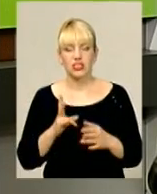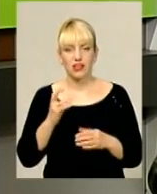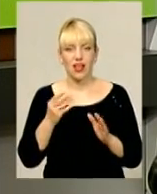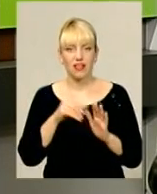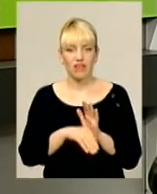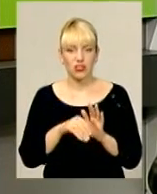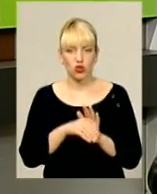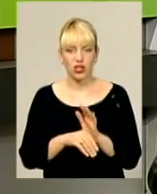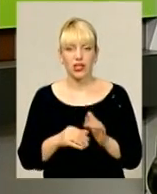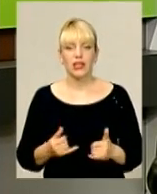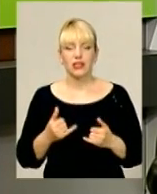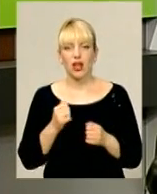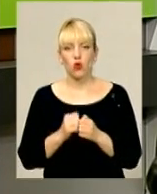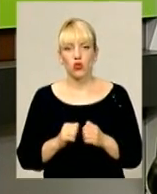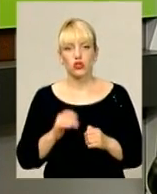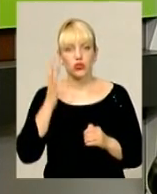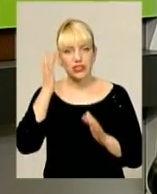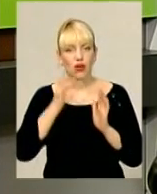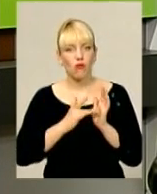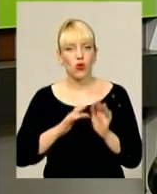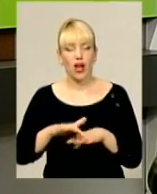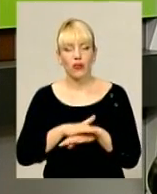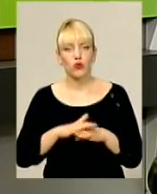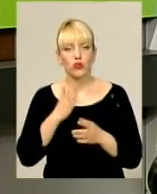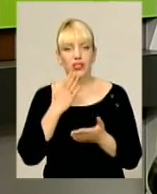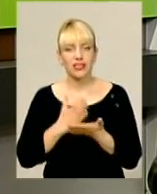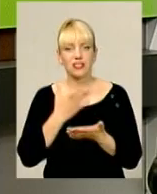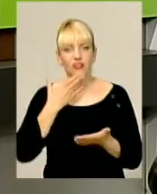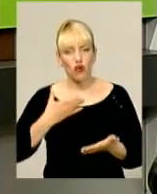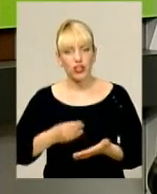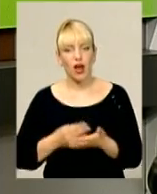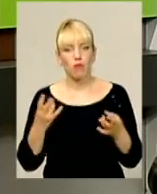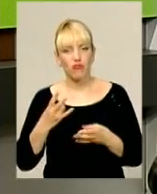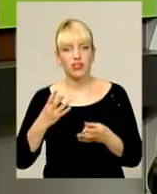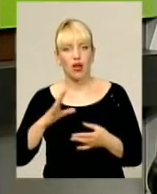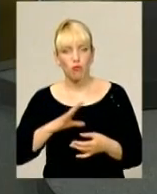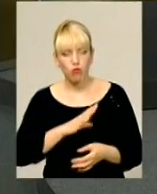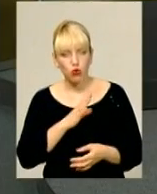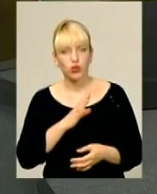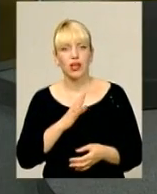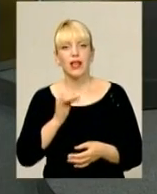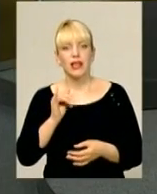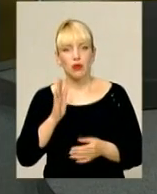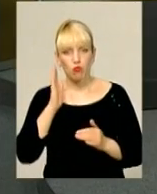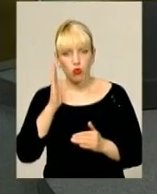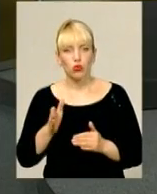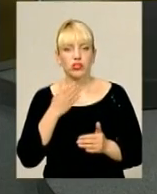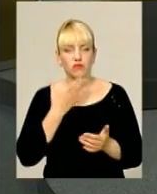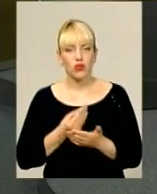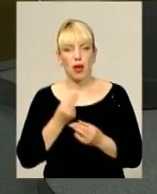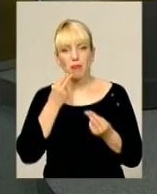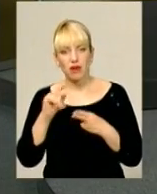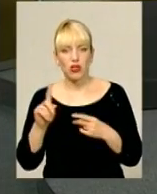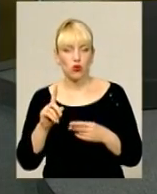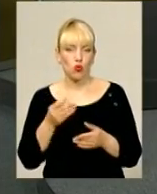інвесторах. Для кожної цільової аудиторії в нас є своя, повинна бути і буде своя перевага, яку ми